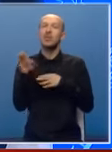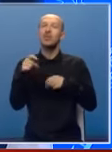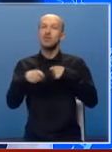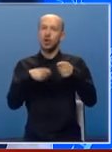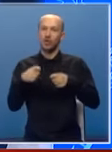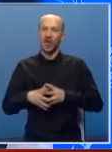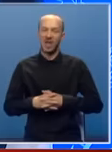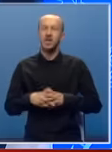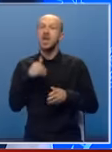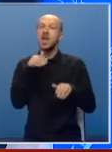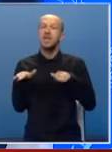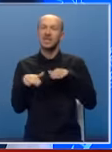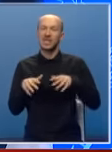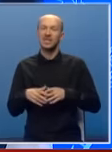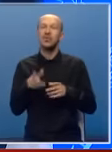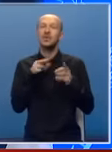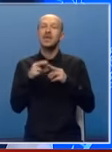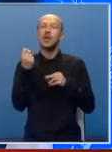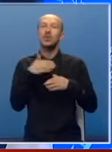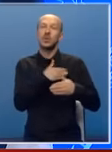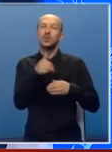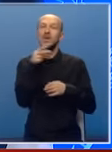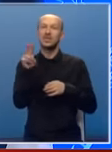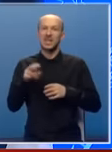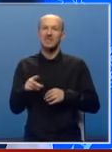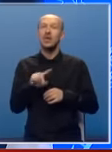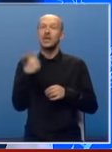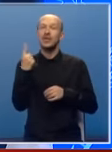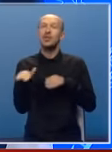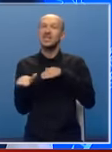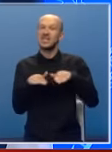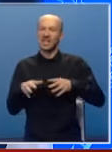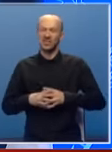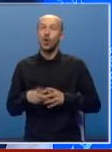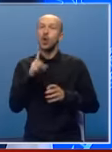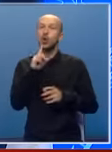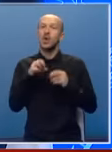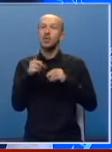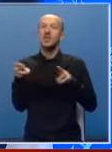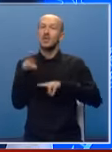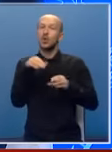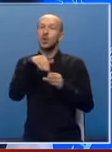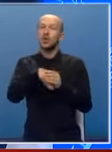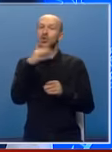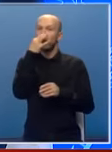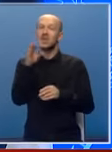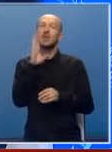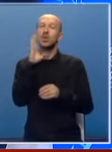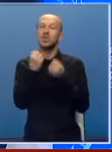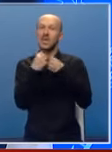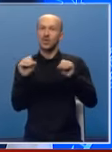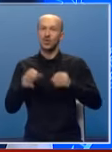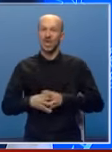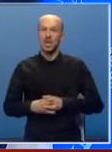poslova, Ministarstvo za ekonomske odnose i inostranstvo. Nijedno ministarstvo koje bi tretiralo unutrašnje pitanja u Bosni i